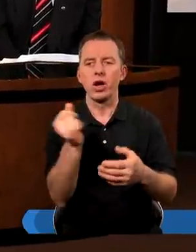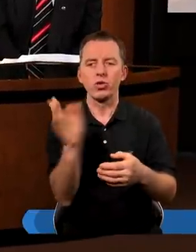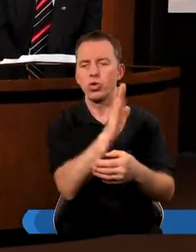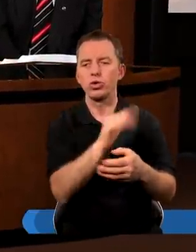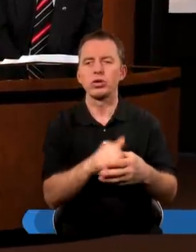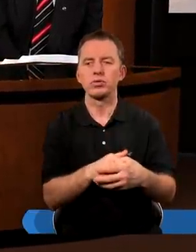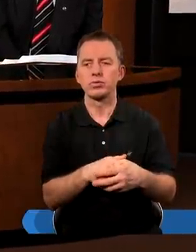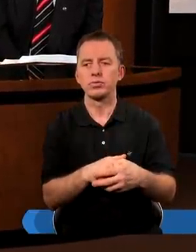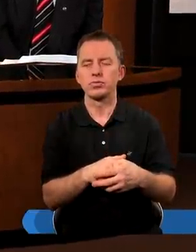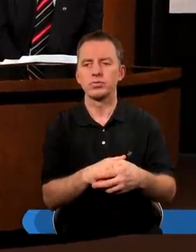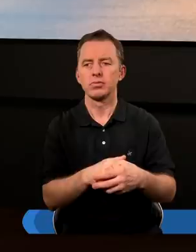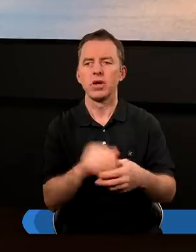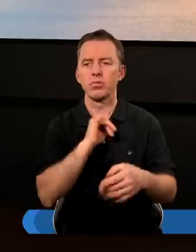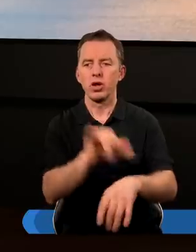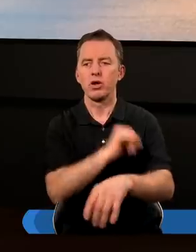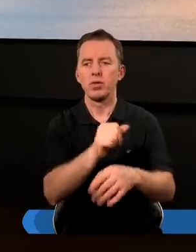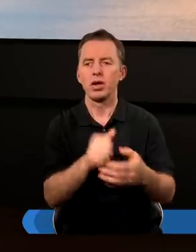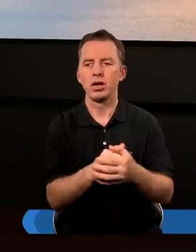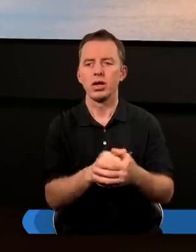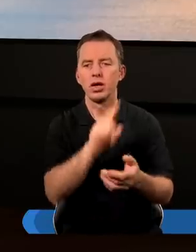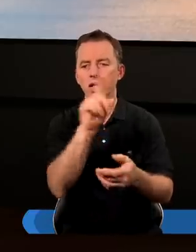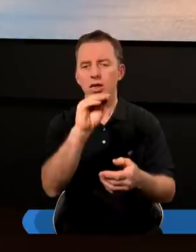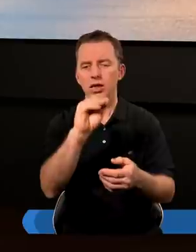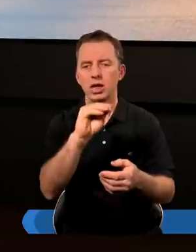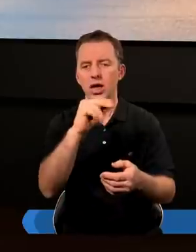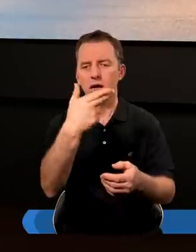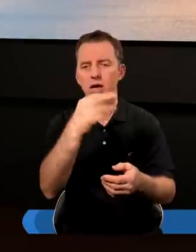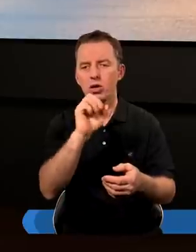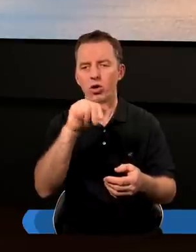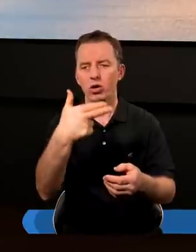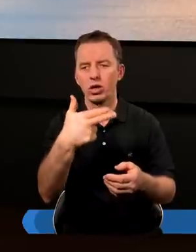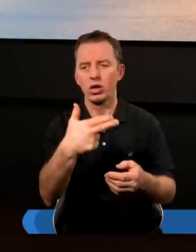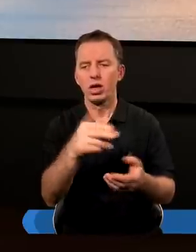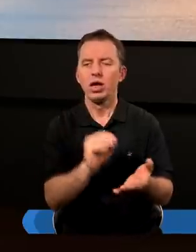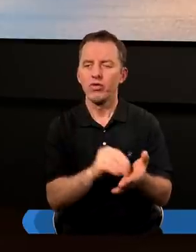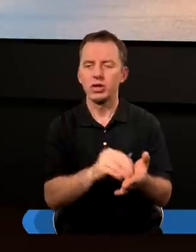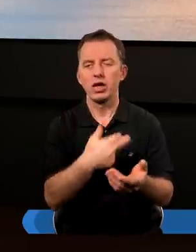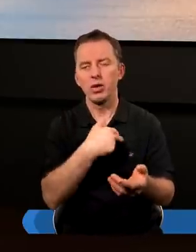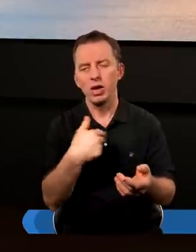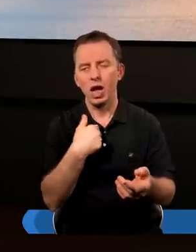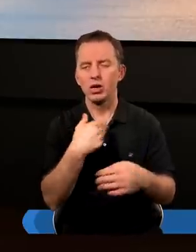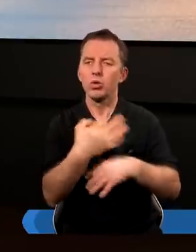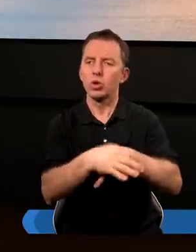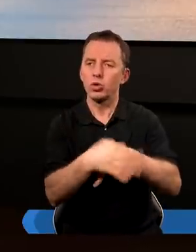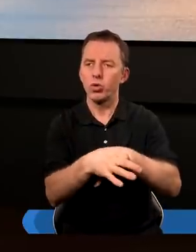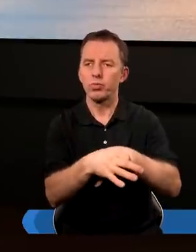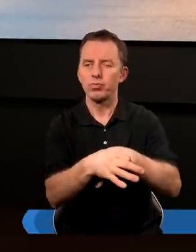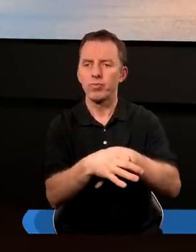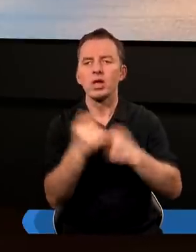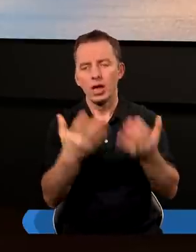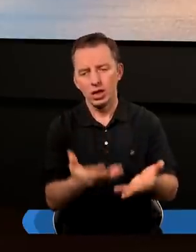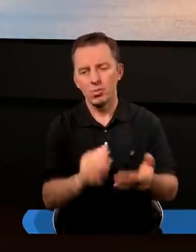Mariusz, moje imię Zenon. Zwyczajem naszym studium